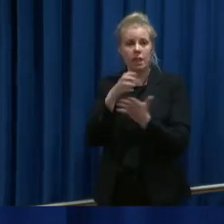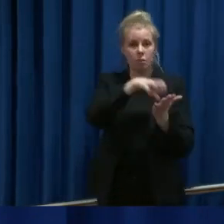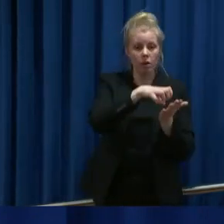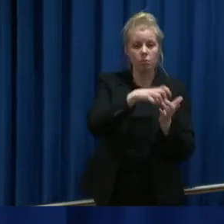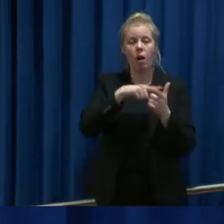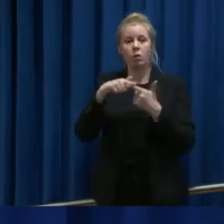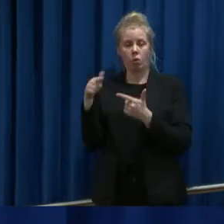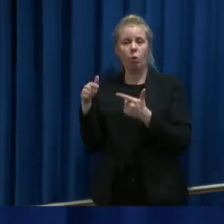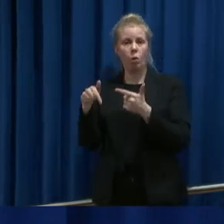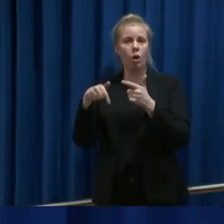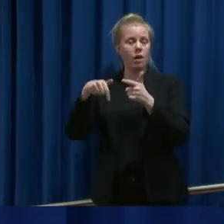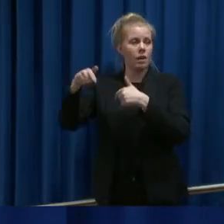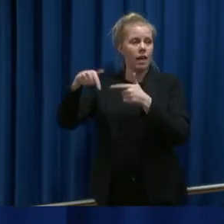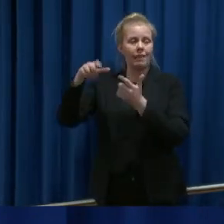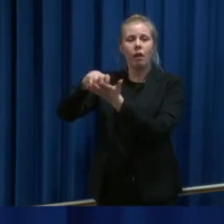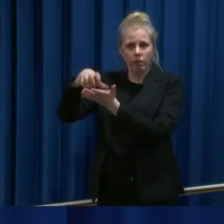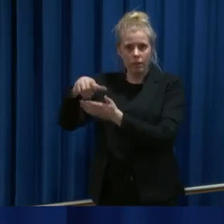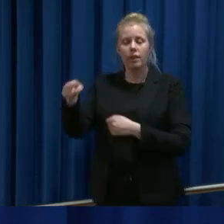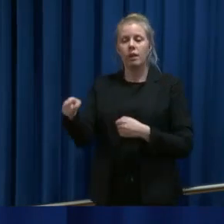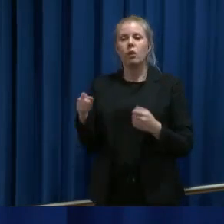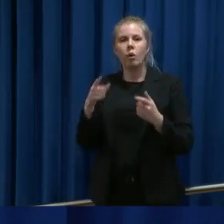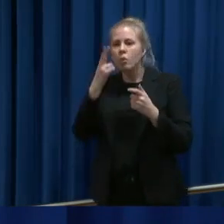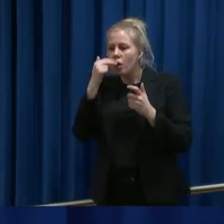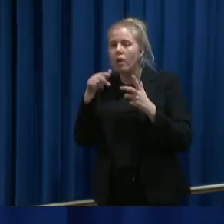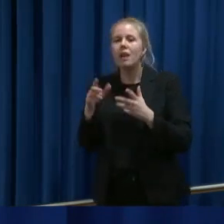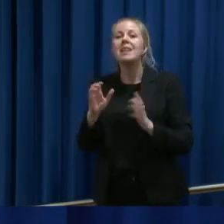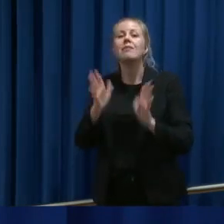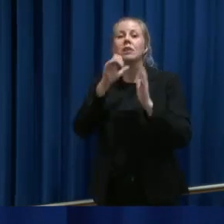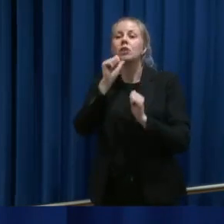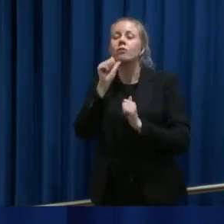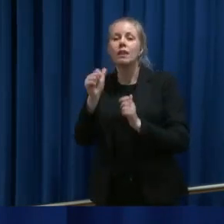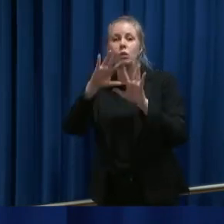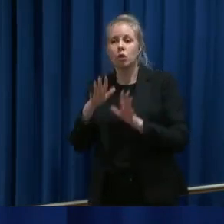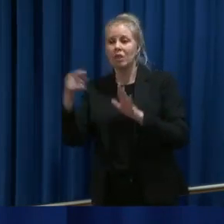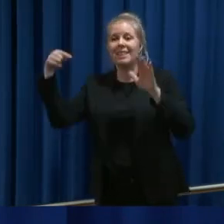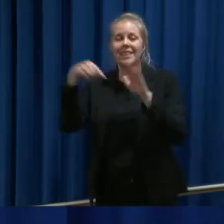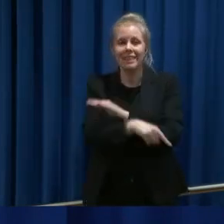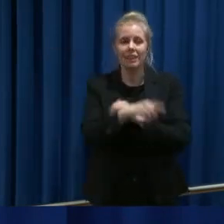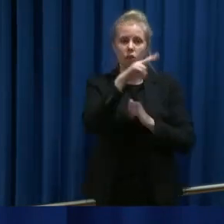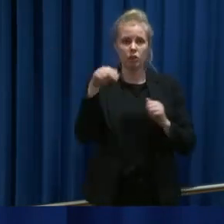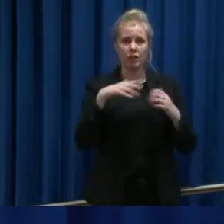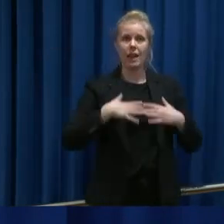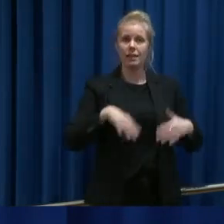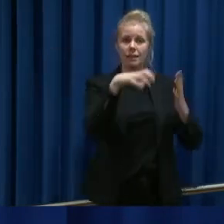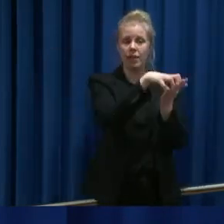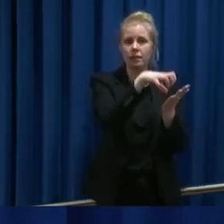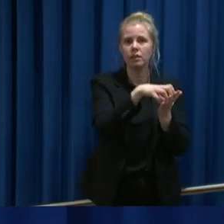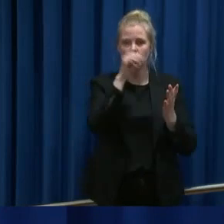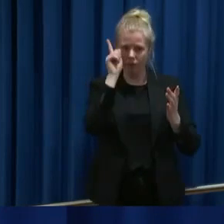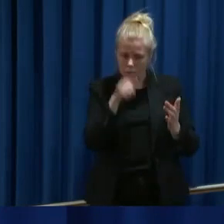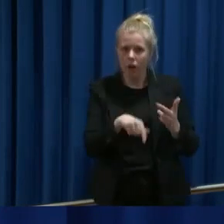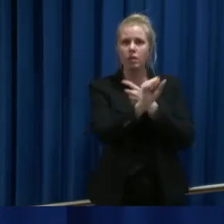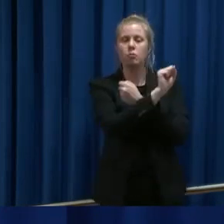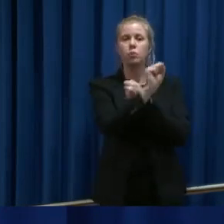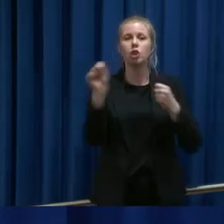for å presse på slik at vi får livsnødvendig utstyr inn til den norske helsetjenesten slik at vi kan beskytte